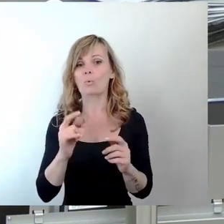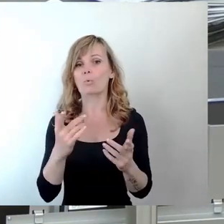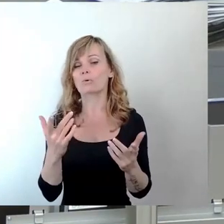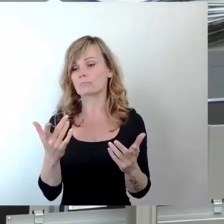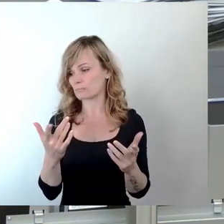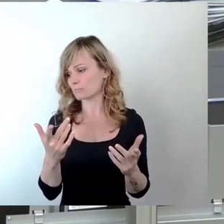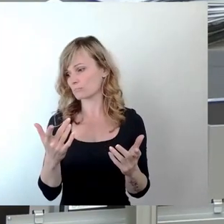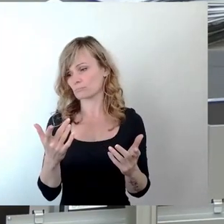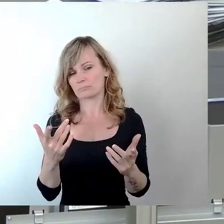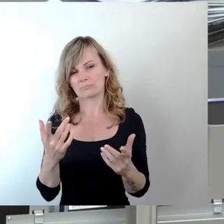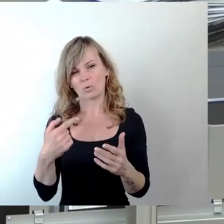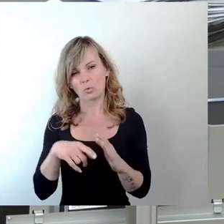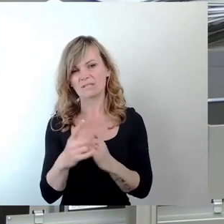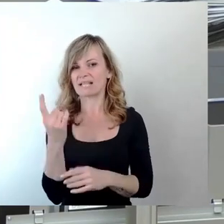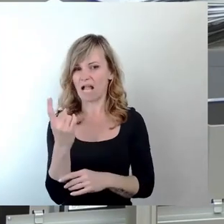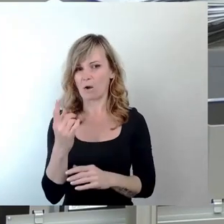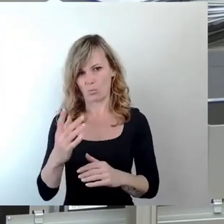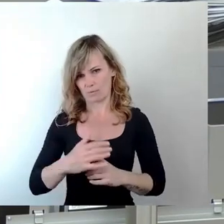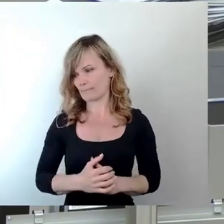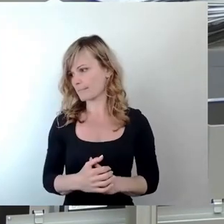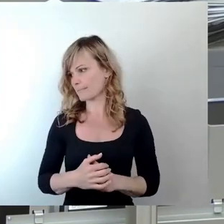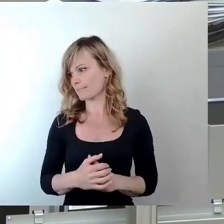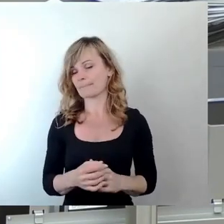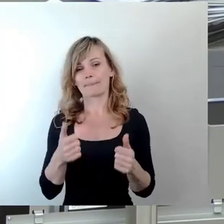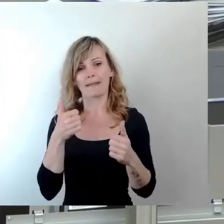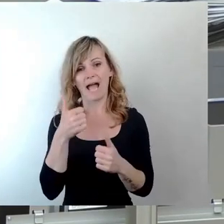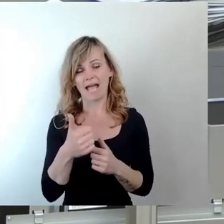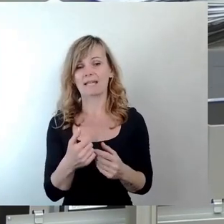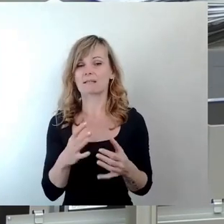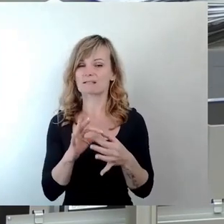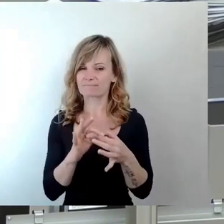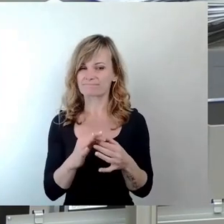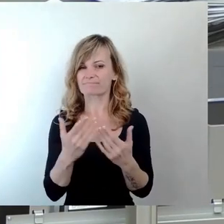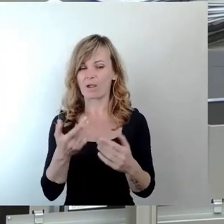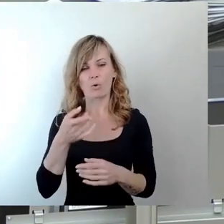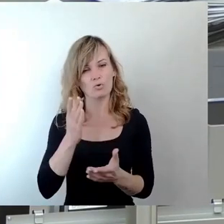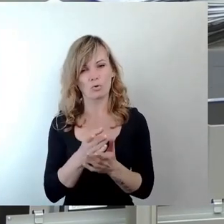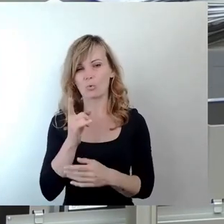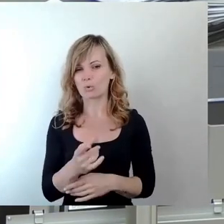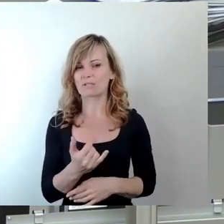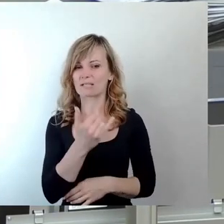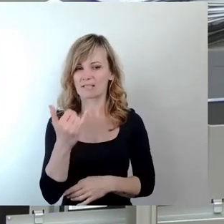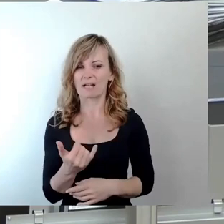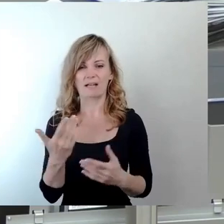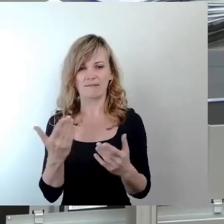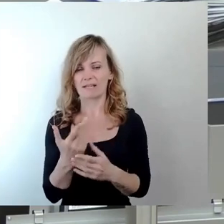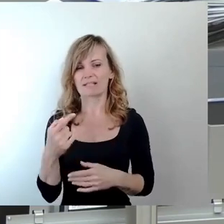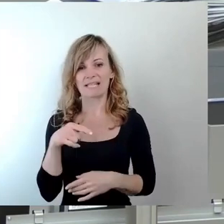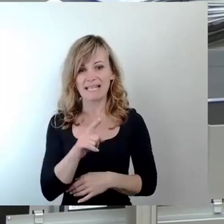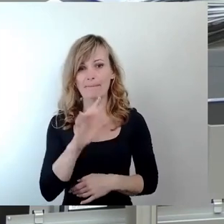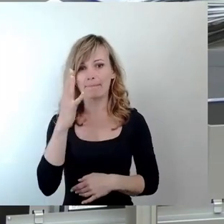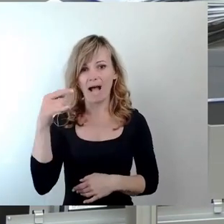Und eine Sache ist, die wir schon seit Hunderten von Jahren haben, man baut nicht im Park.